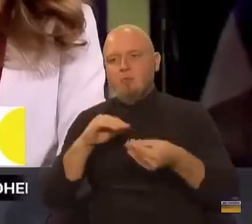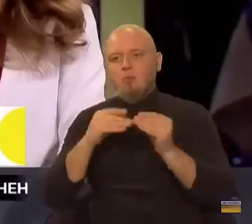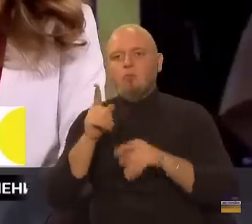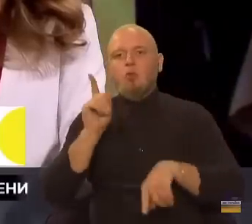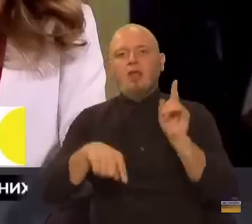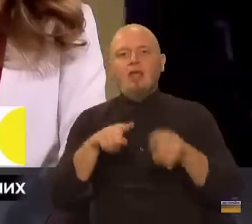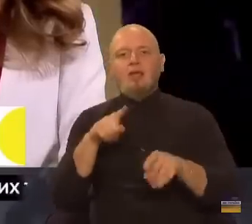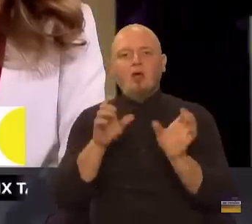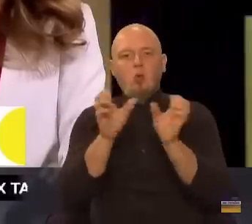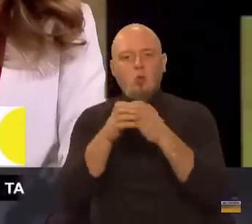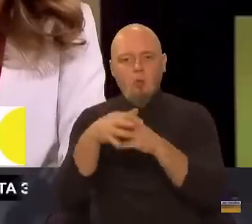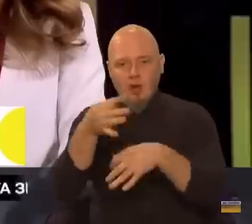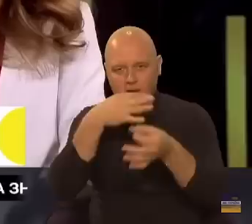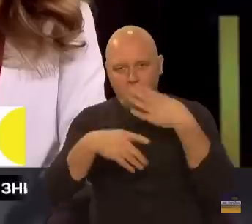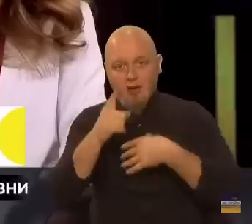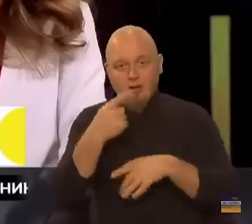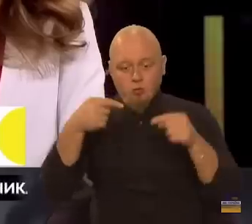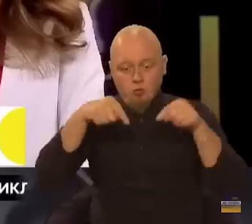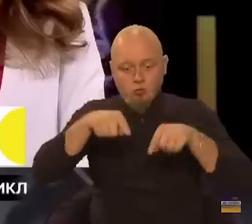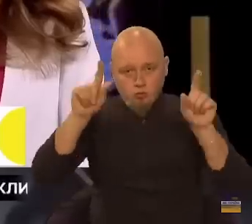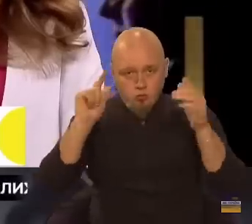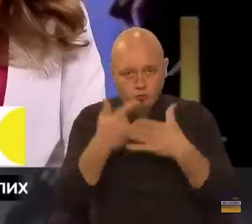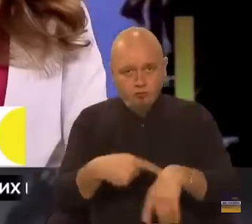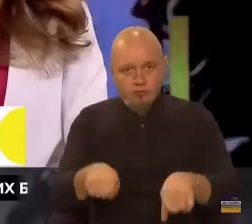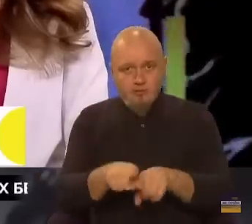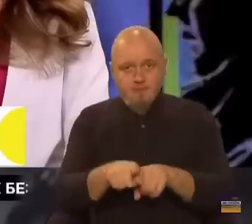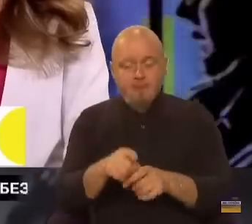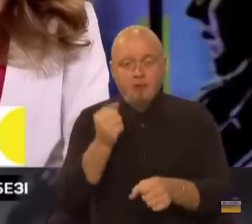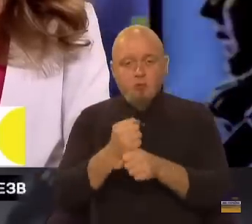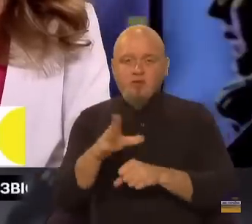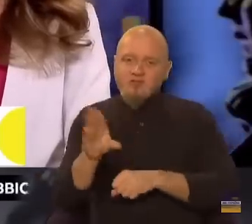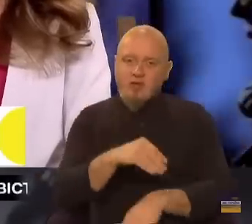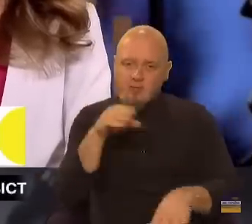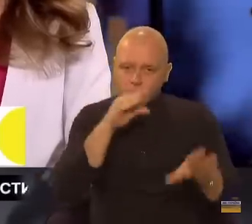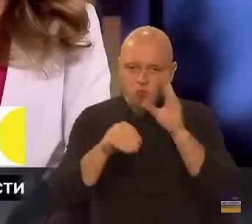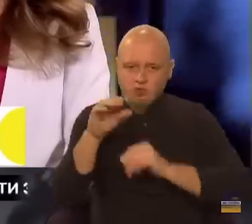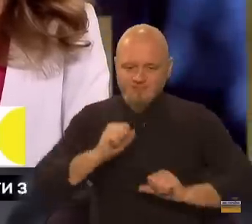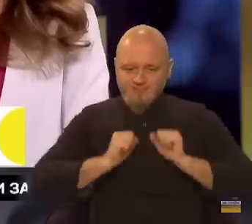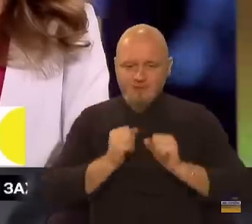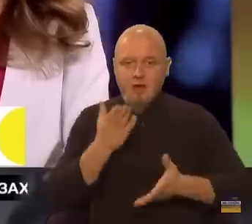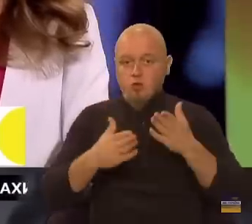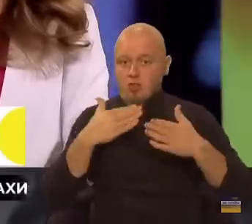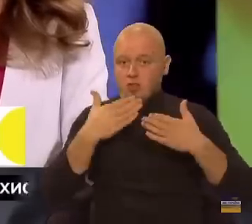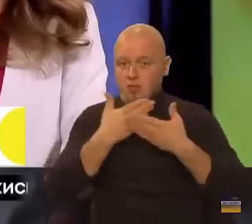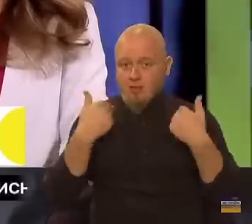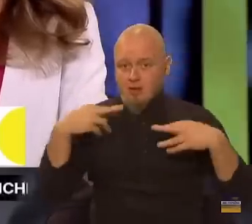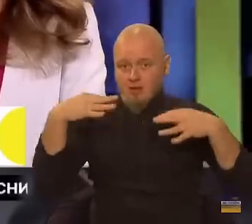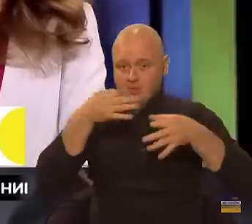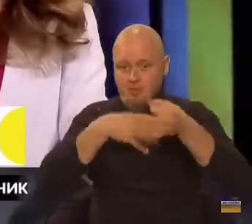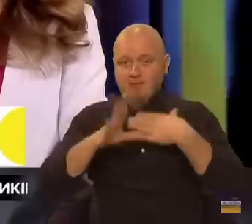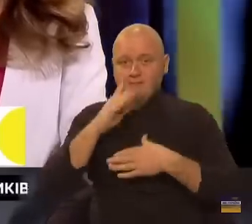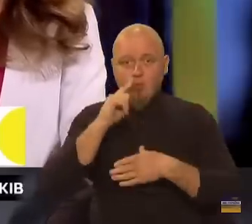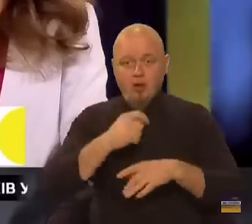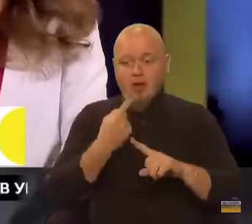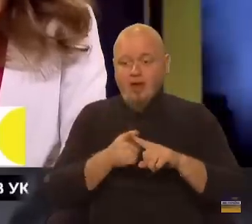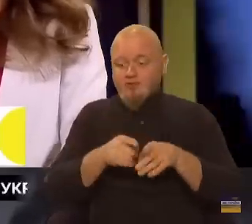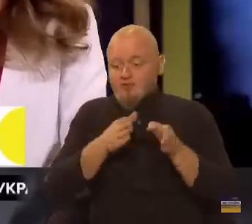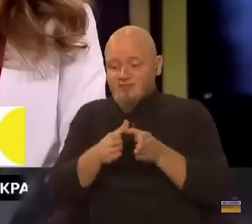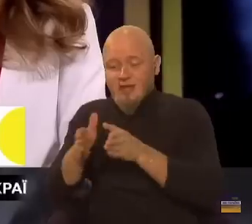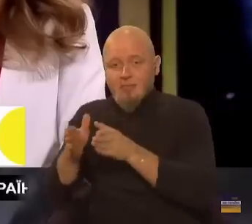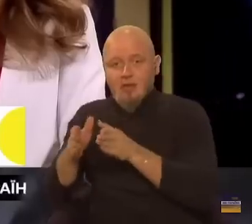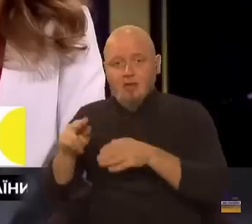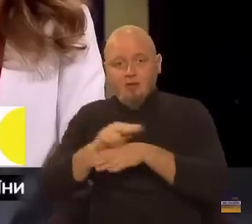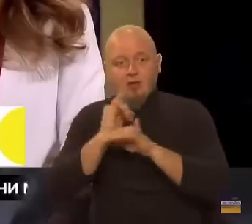номенклатурних групах, але тут знову ж таки робимо все можливе, якщо немає препарату в Україні, а в цій схемі лікування